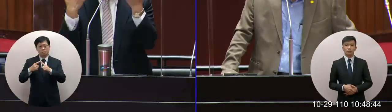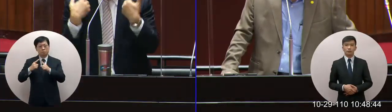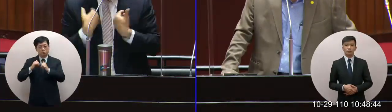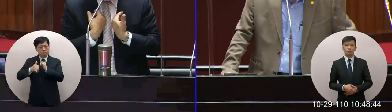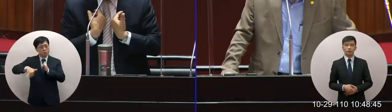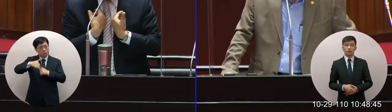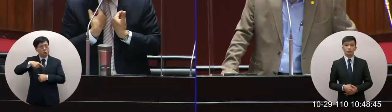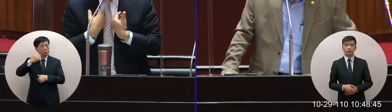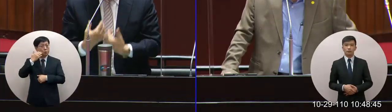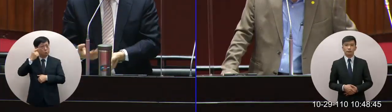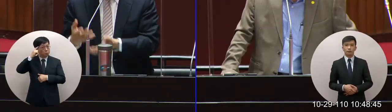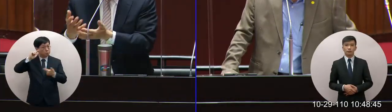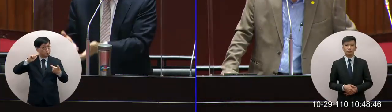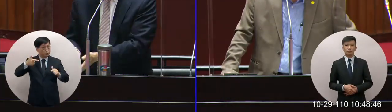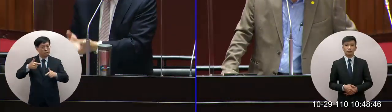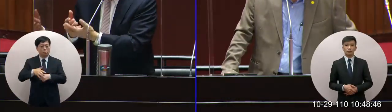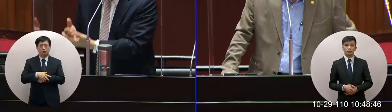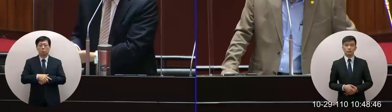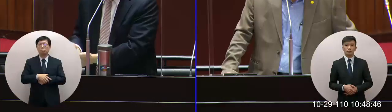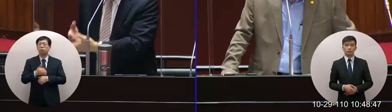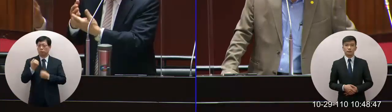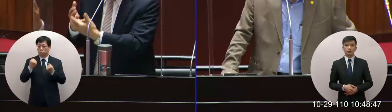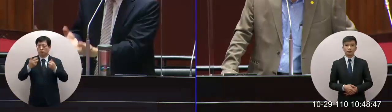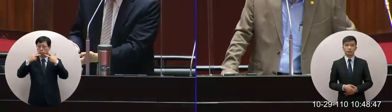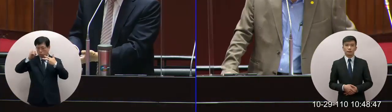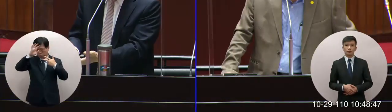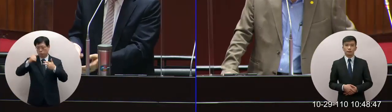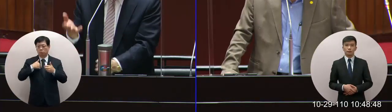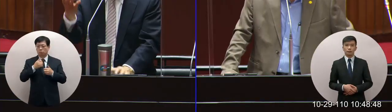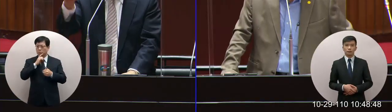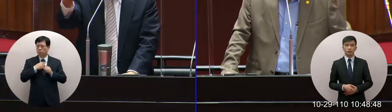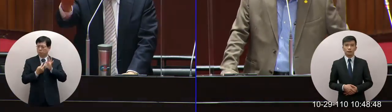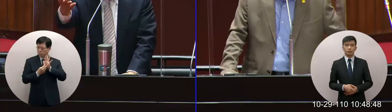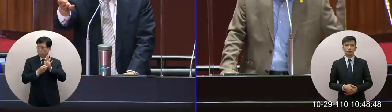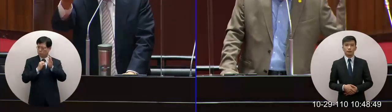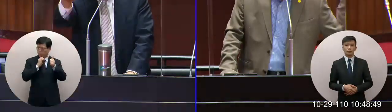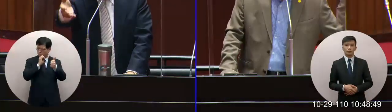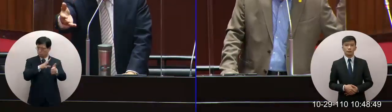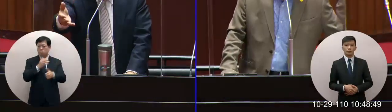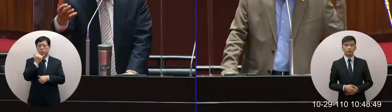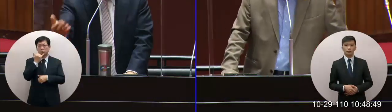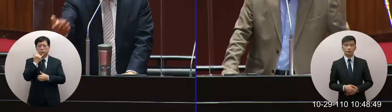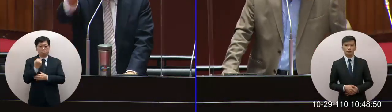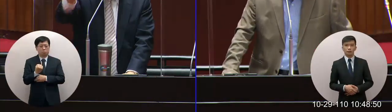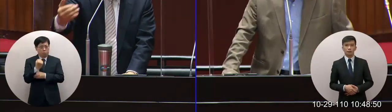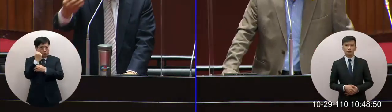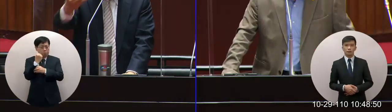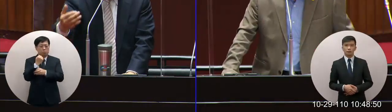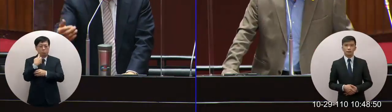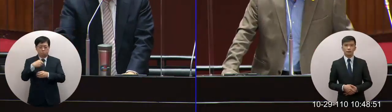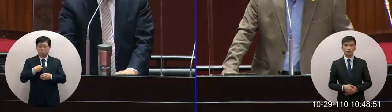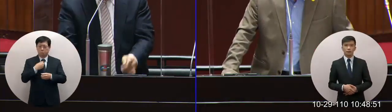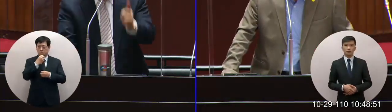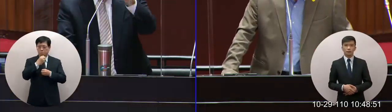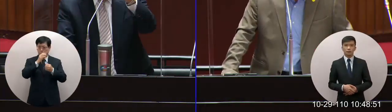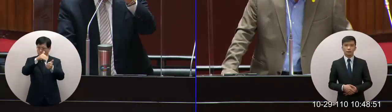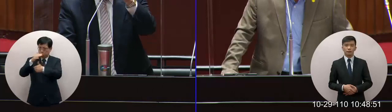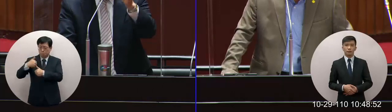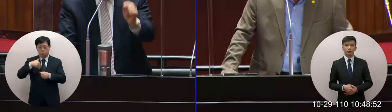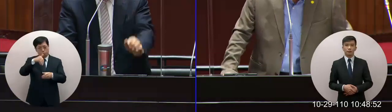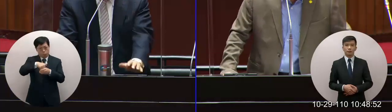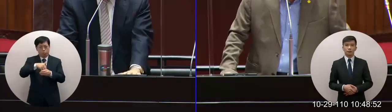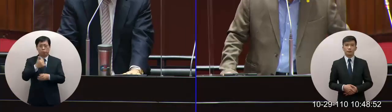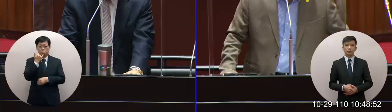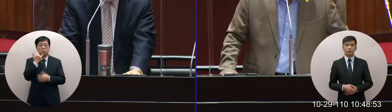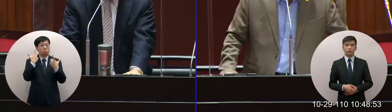如果有不同意見民在野黨反應不同意見來支持來訴求這是